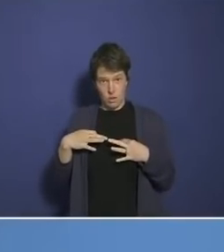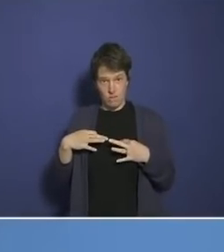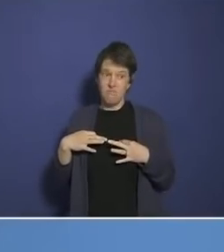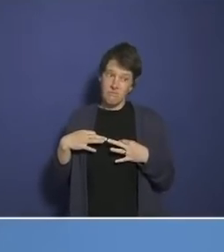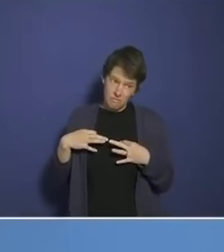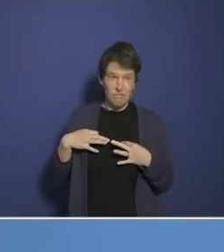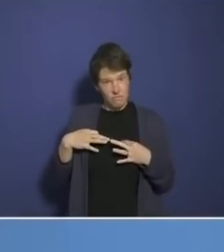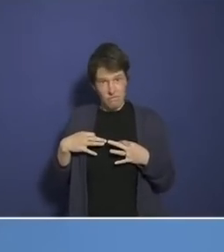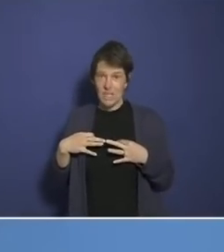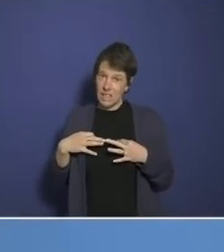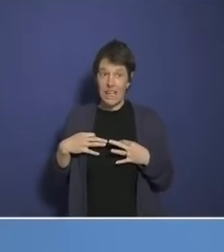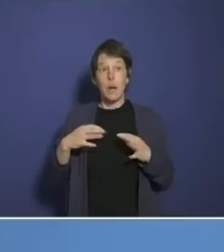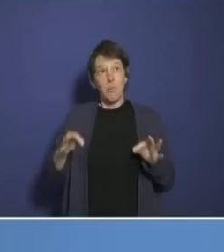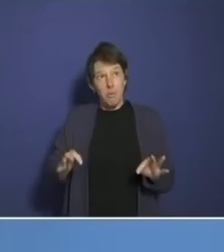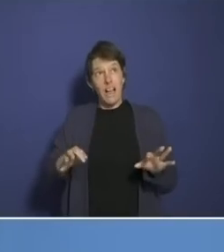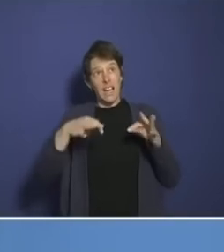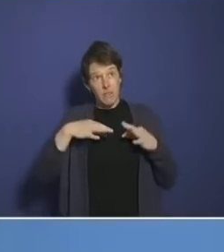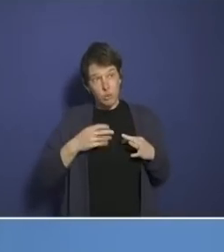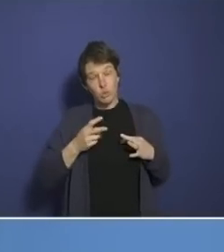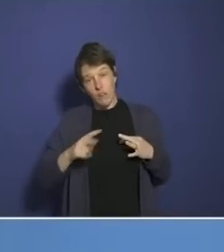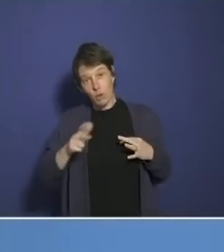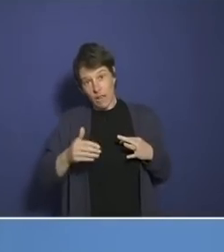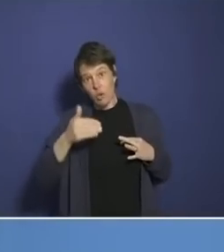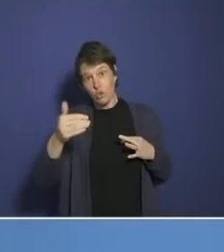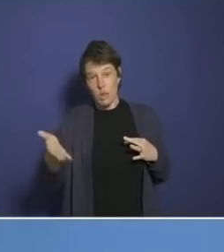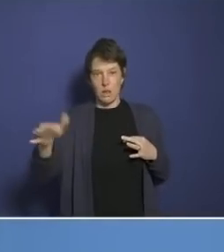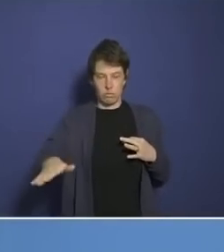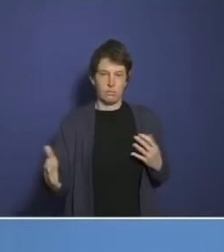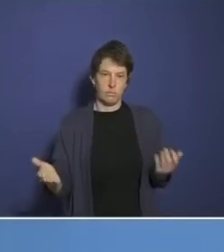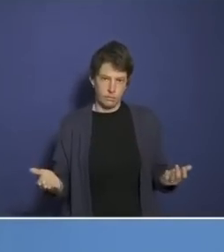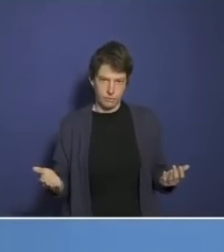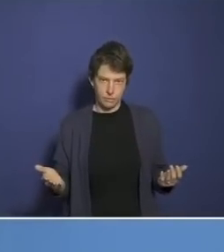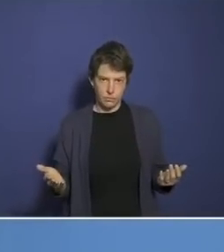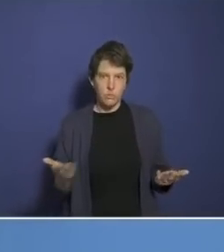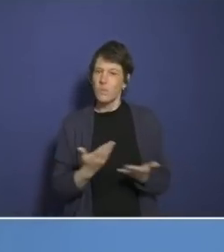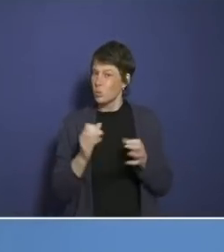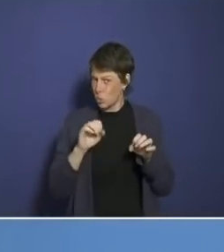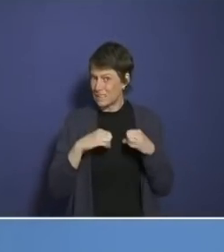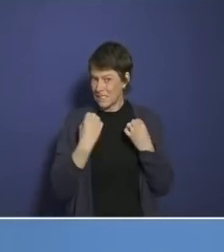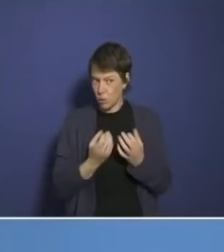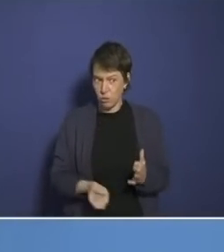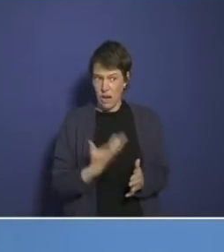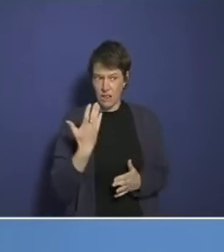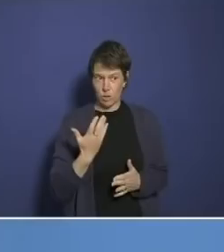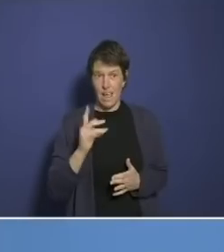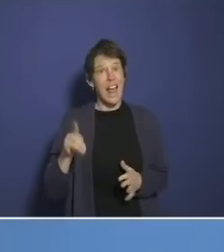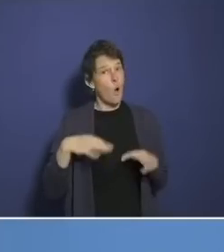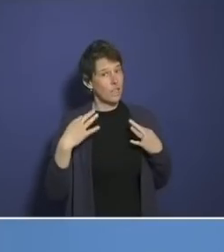lange hohe Todeszahlen haben. Ganz logisch. Und wie wäre es denn damit einfach, ehrlicherweise nochmal die